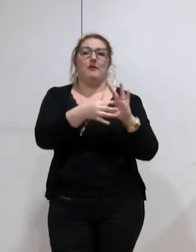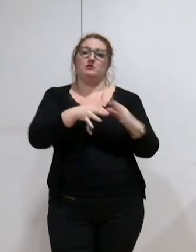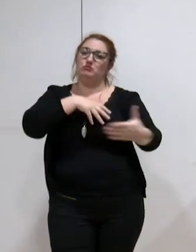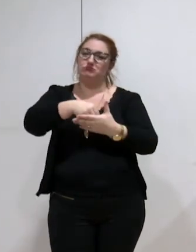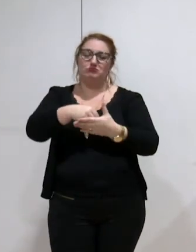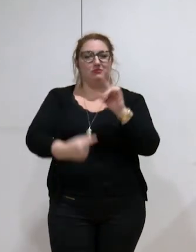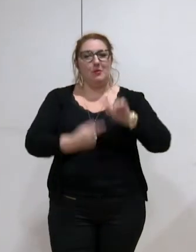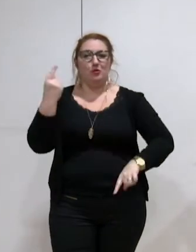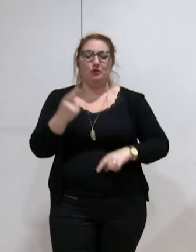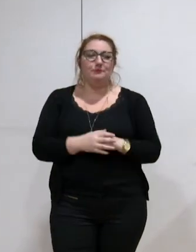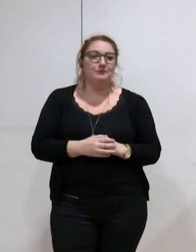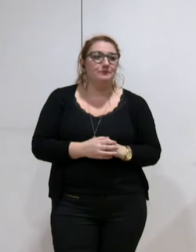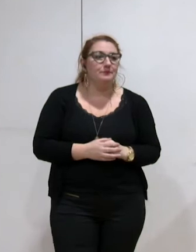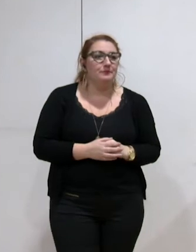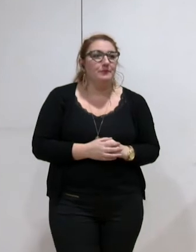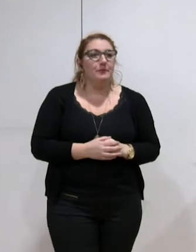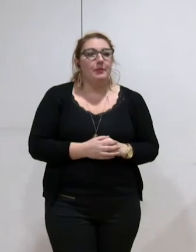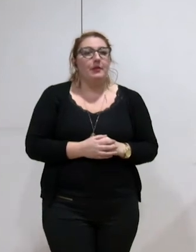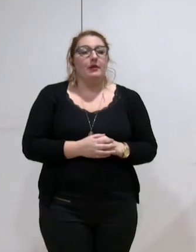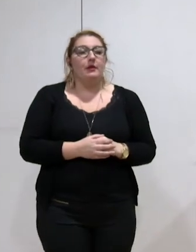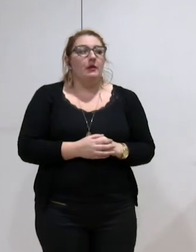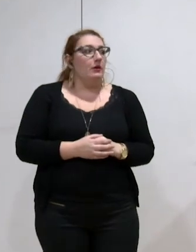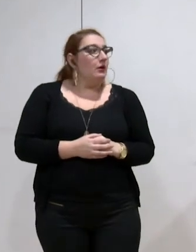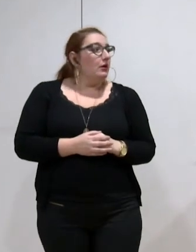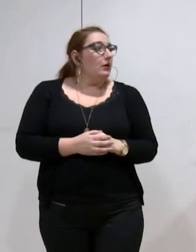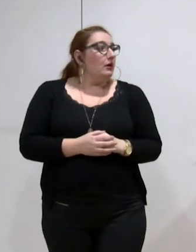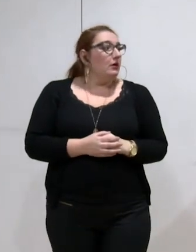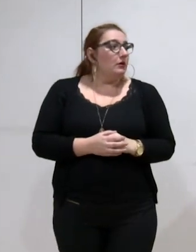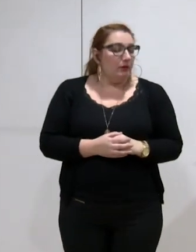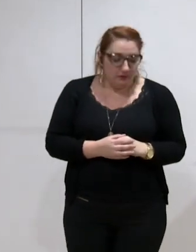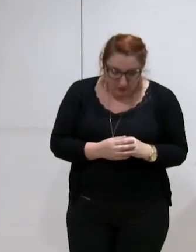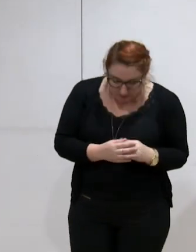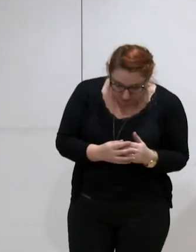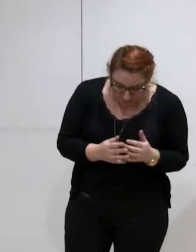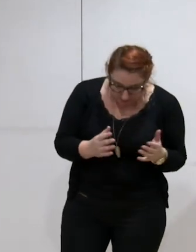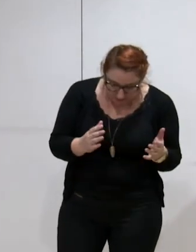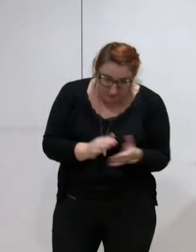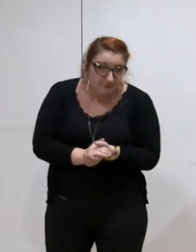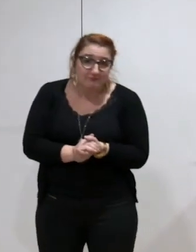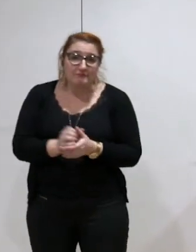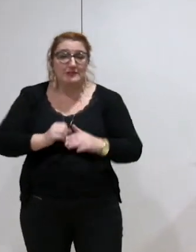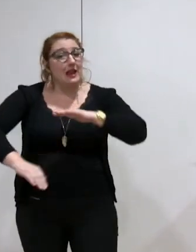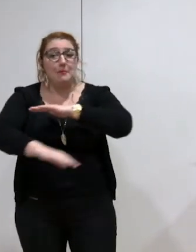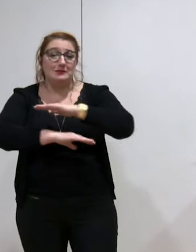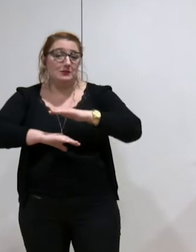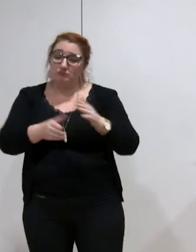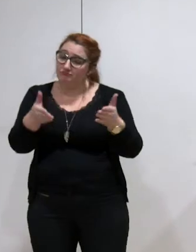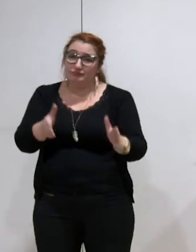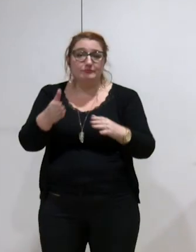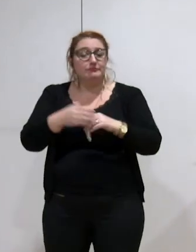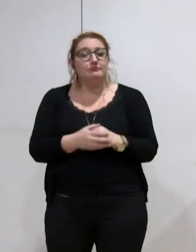C'est indispensable de le poser comme préalable parce que ça conditionne ensuite tout ce qui suit.